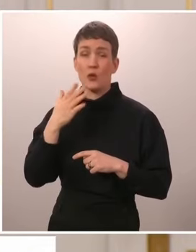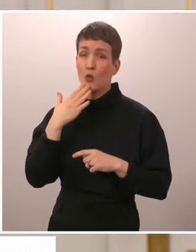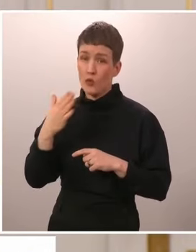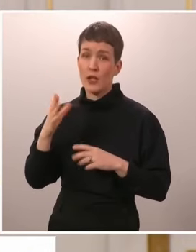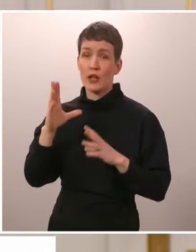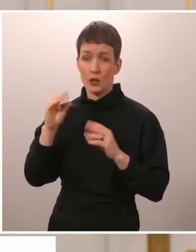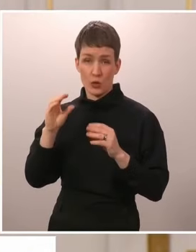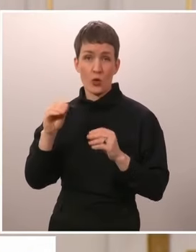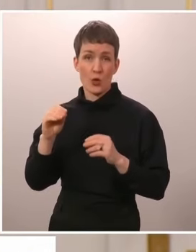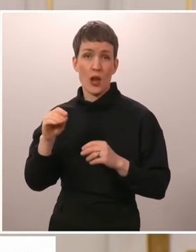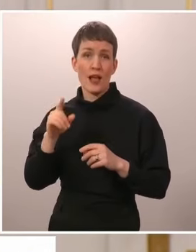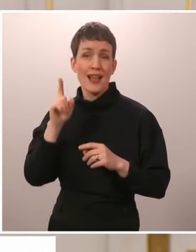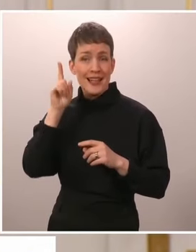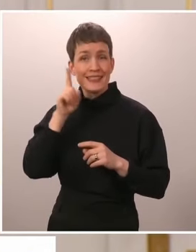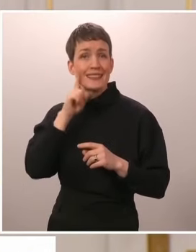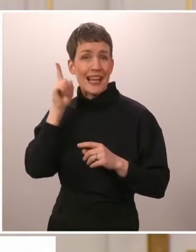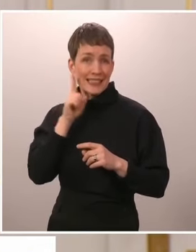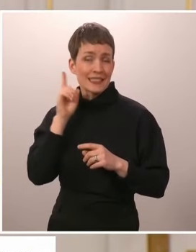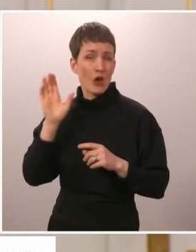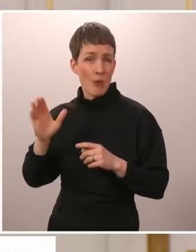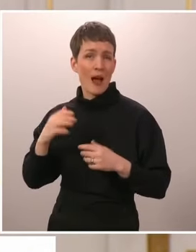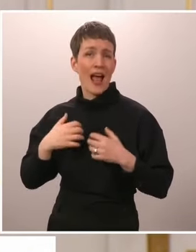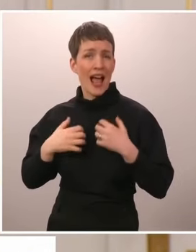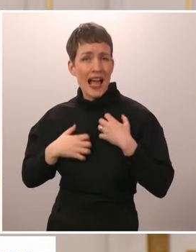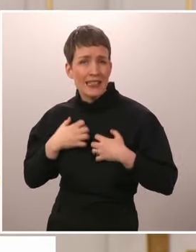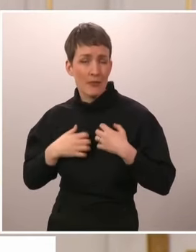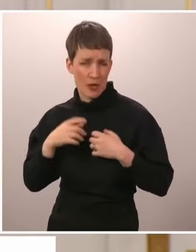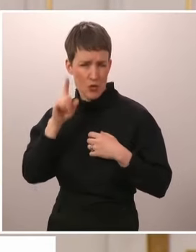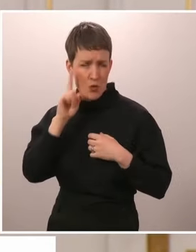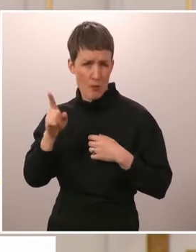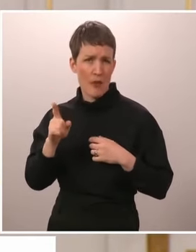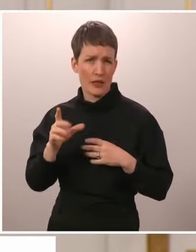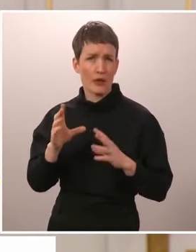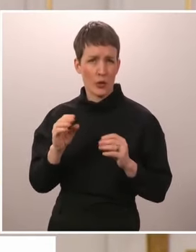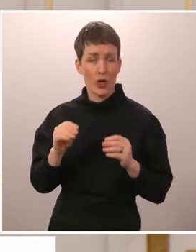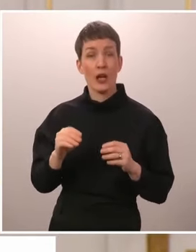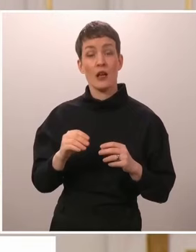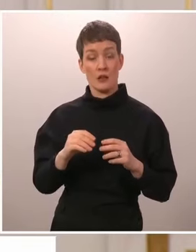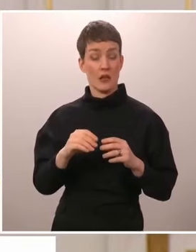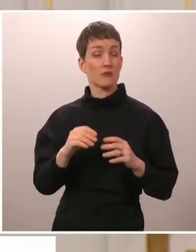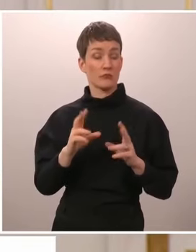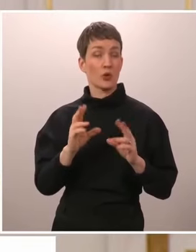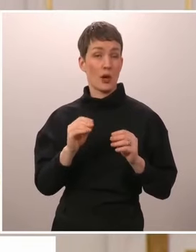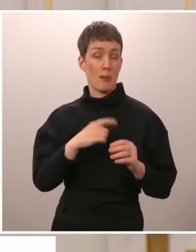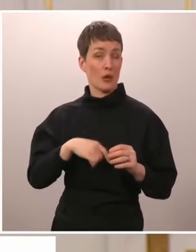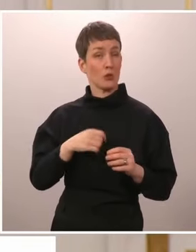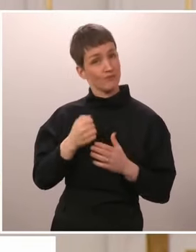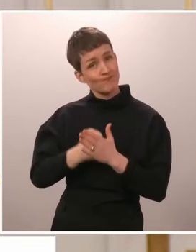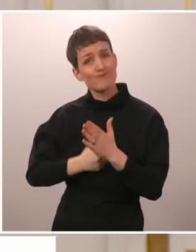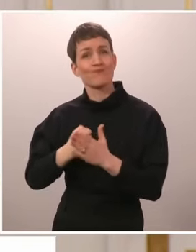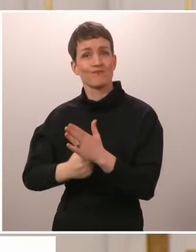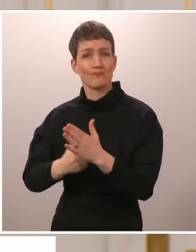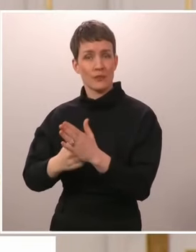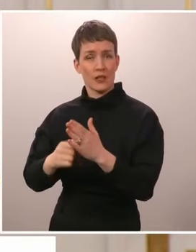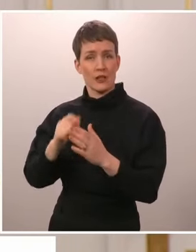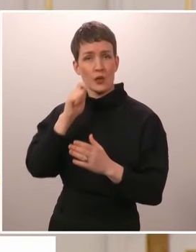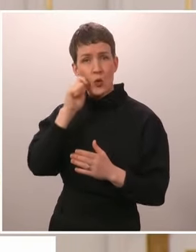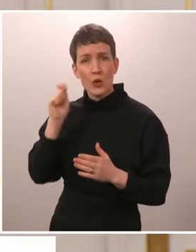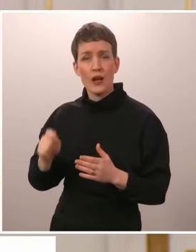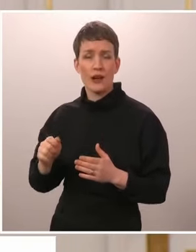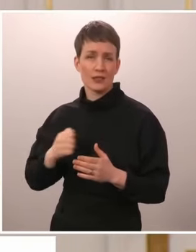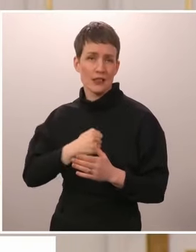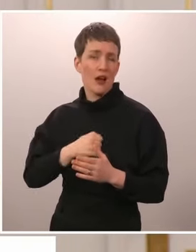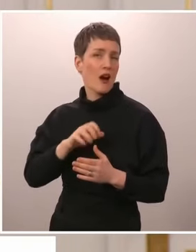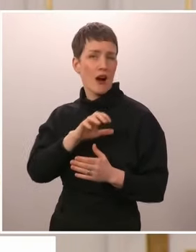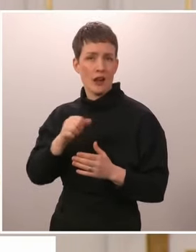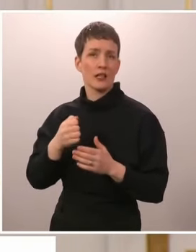epävirallinen tapaaminen. Ja me tulemme tietysti kansainvälisellä areenolla tekemään kaikkemme sen eteen, että Ukraina kaiken tarvittavan